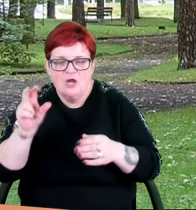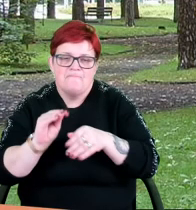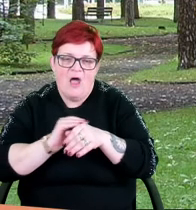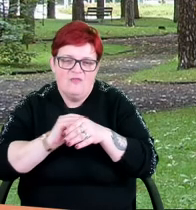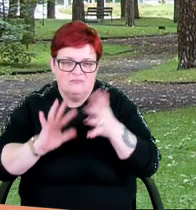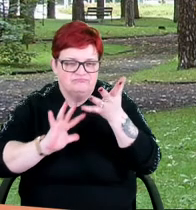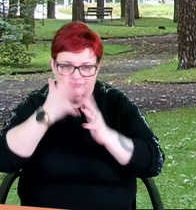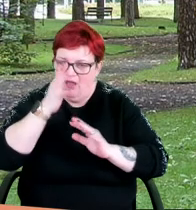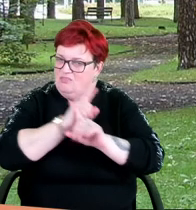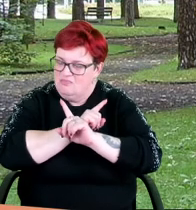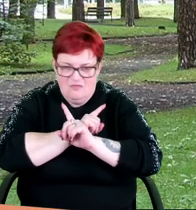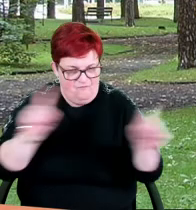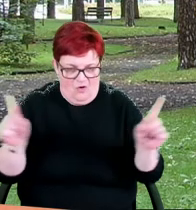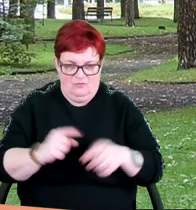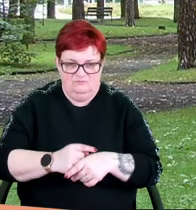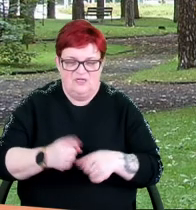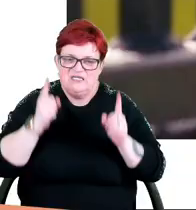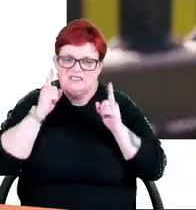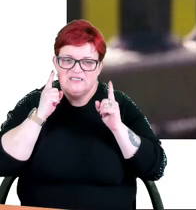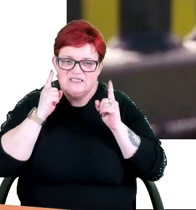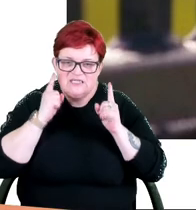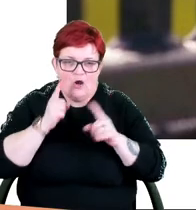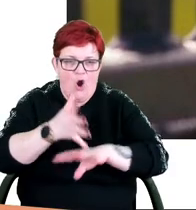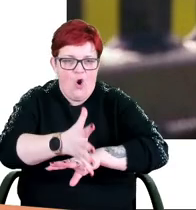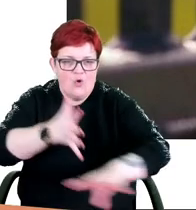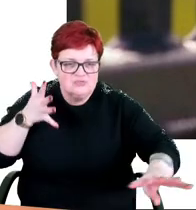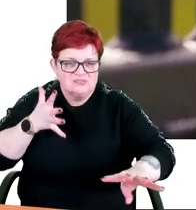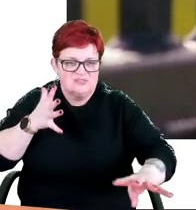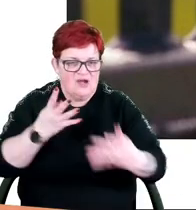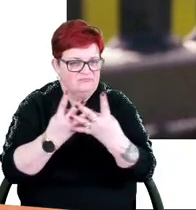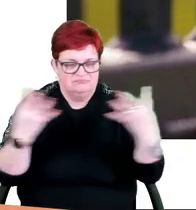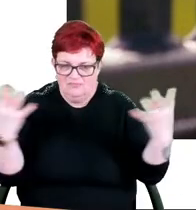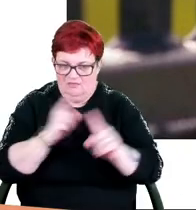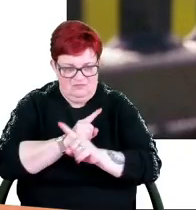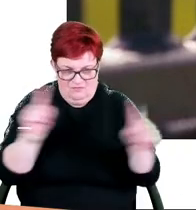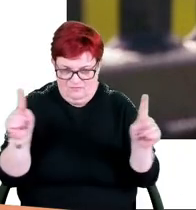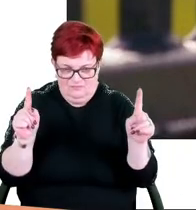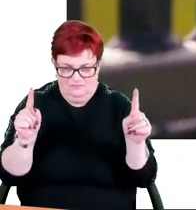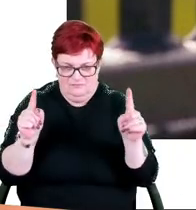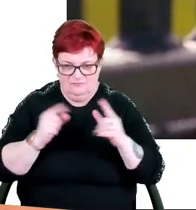połyskujących, zakaz umieszczania elementów ostrych w ogrodzeniach.